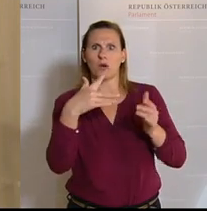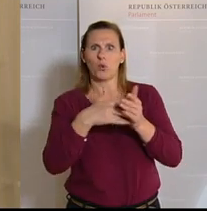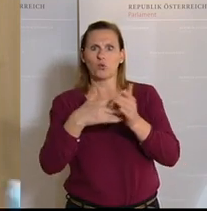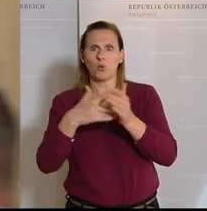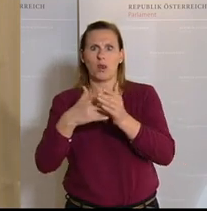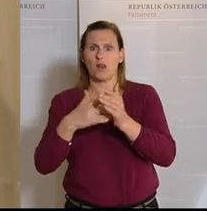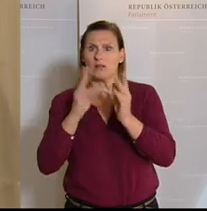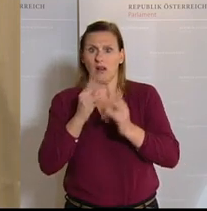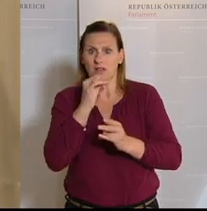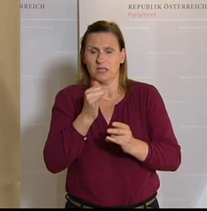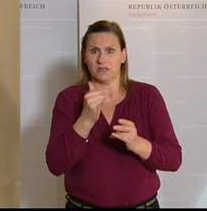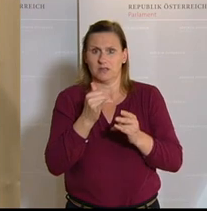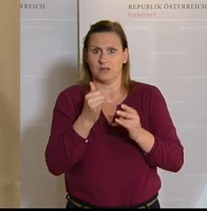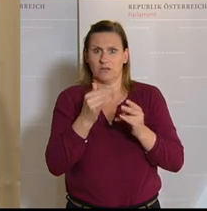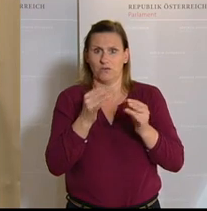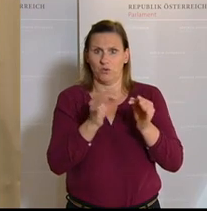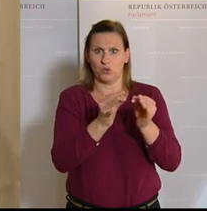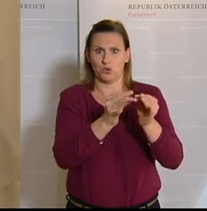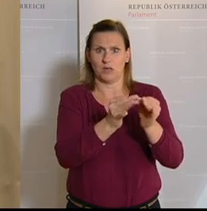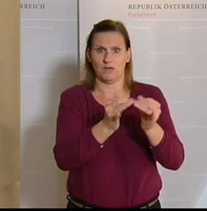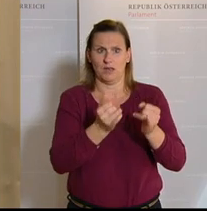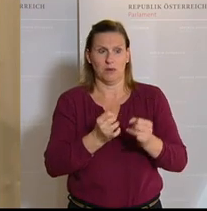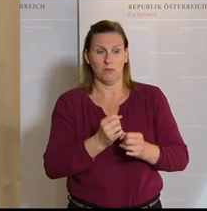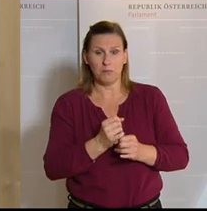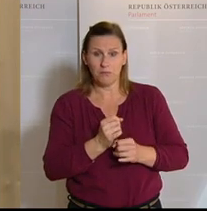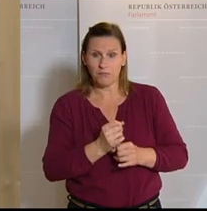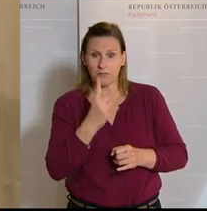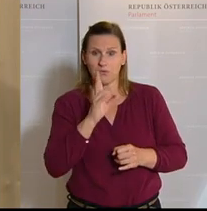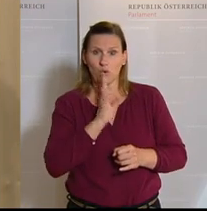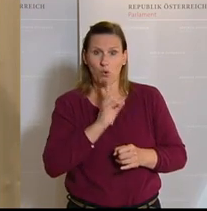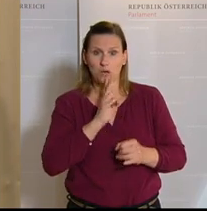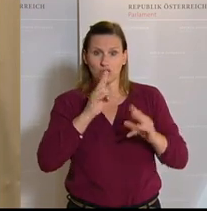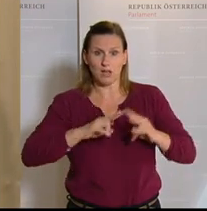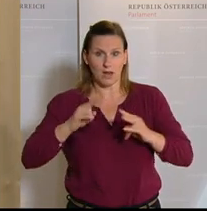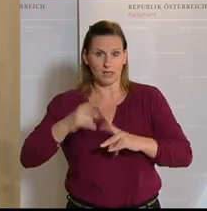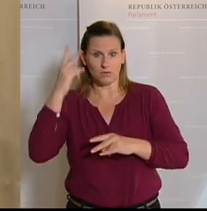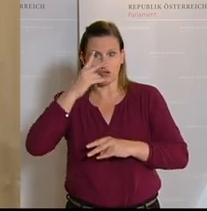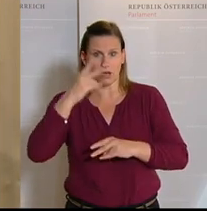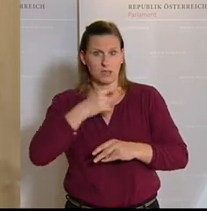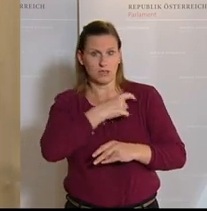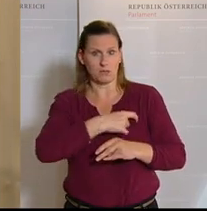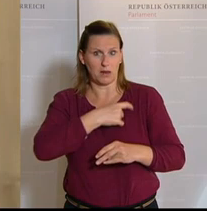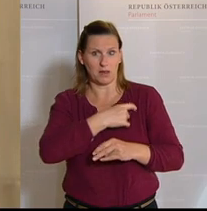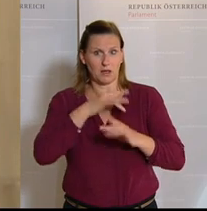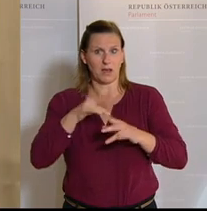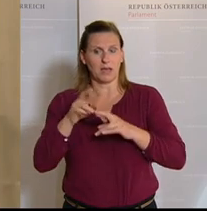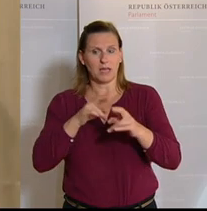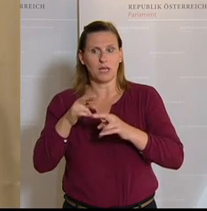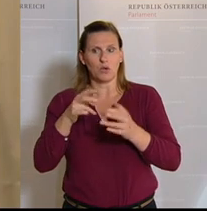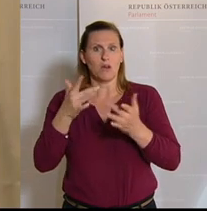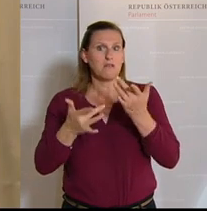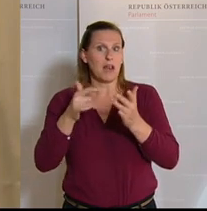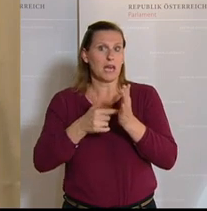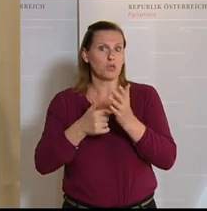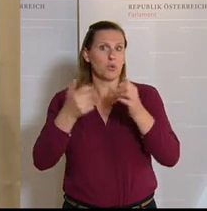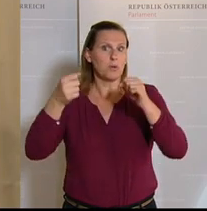Bei diesem eigenartigen Rechtsverständnis der Regierungsparteien werden wahrscheinlich diese noch beschließen,